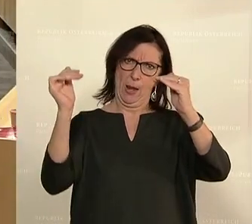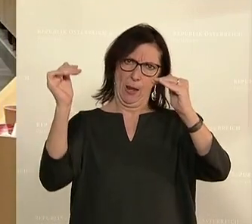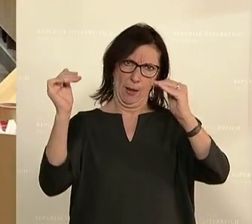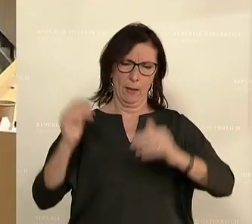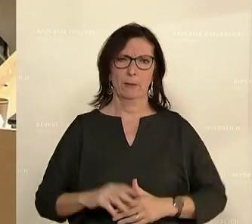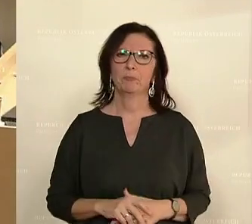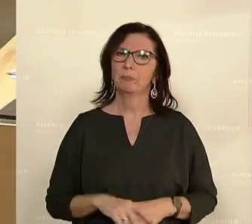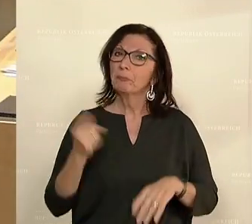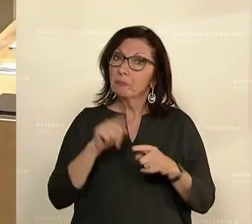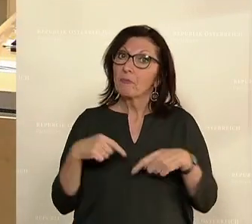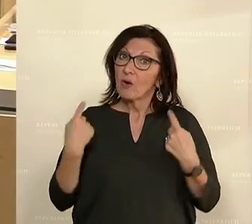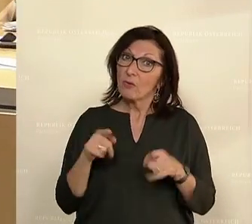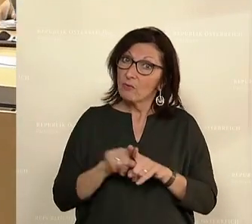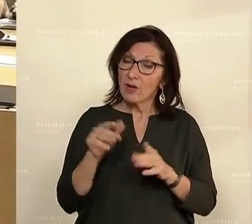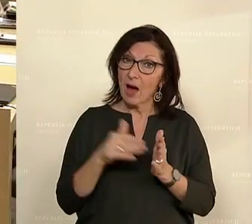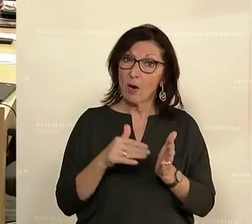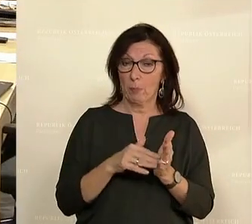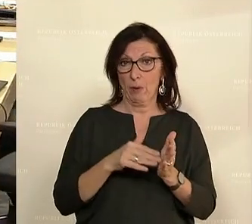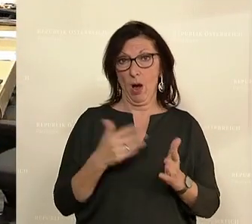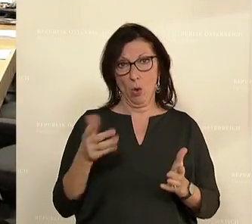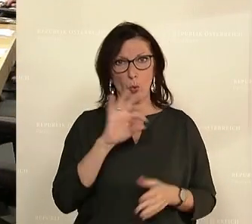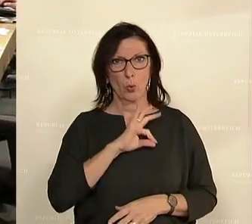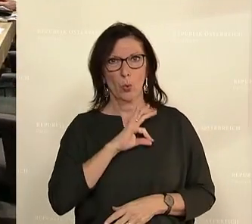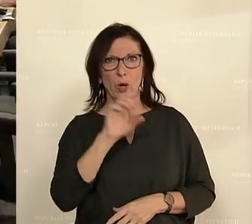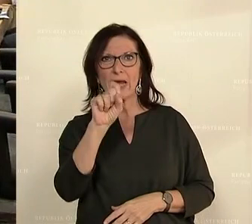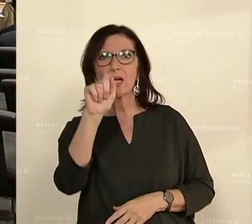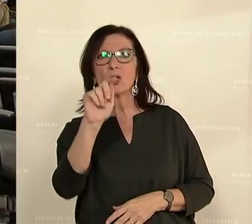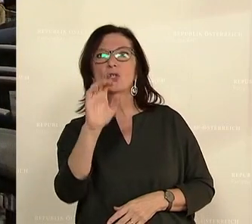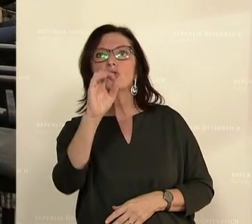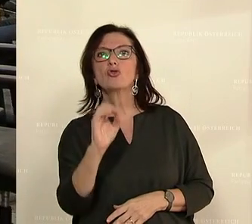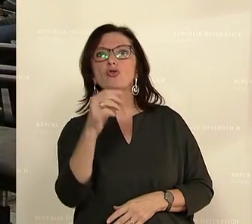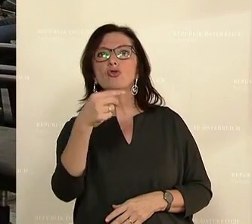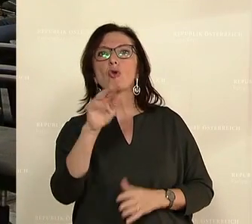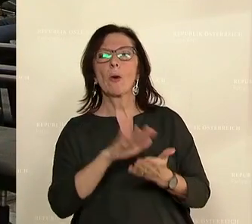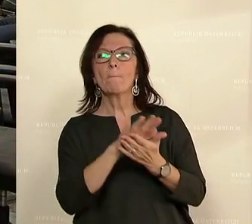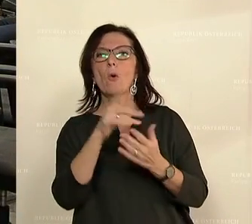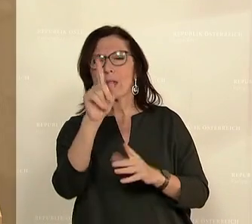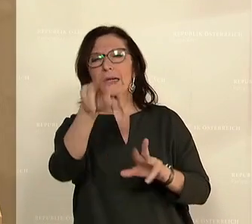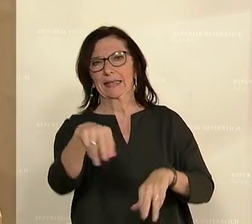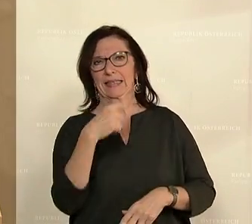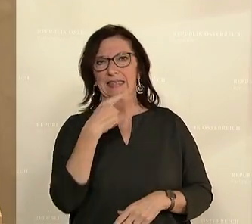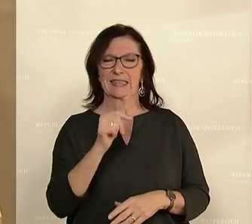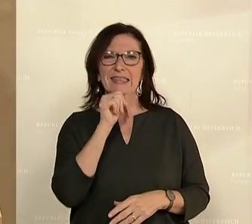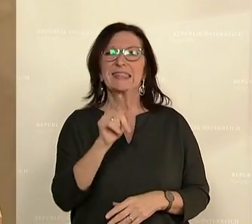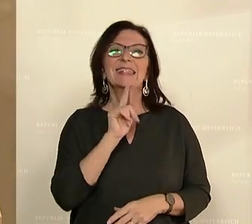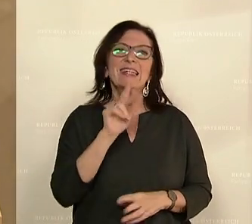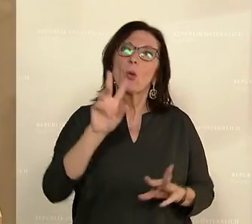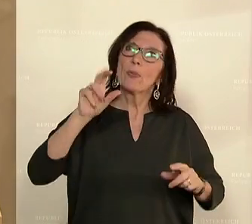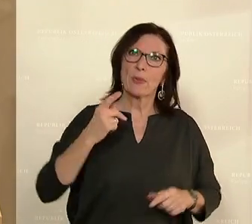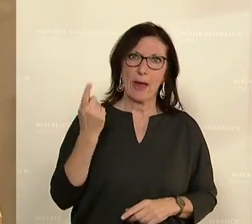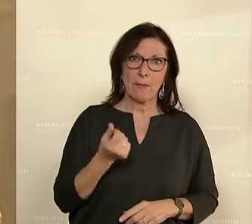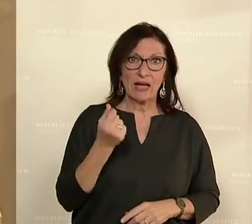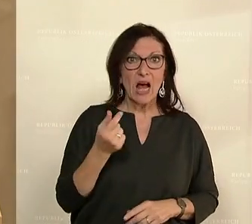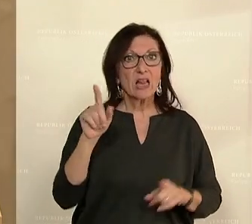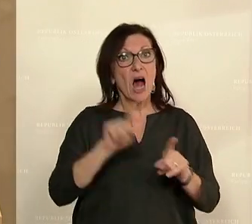Und was wir natürlich auch brauchen, und das hat der Kollege Stöckmüller auch richtigerweise gesagt, es geht nicht nur ums Geld, sondern es geht auch um eine Attraktivierung des